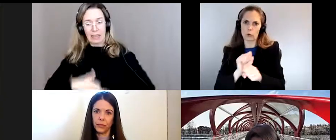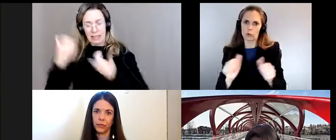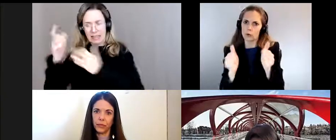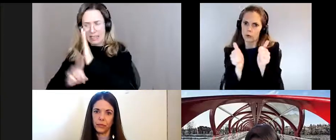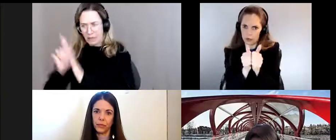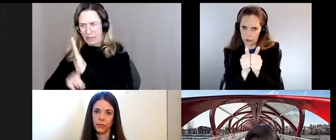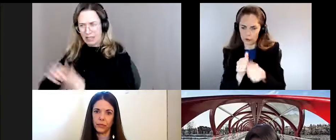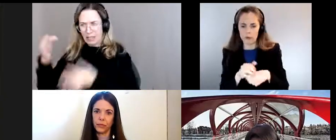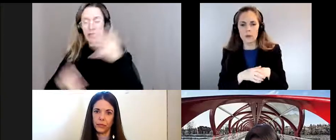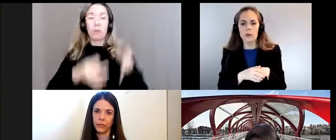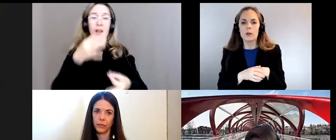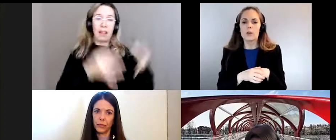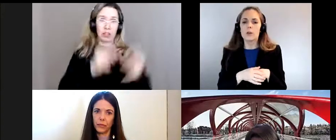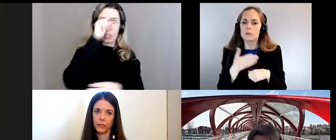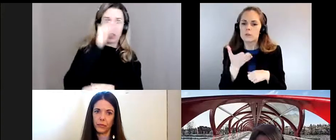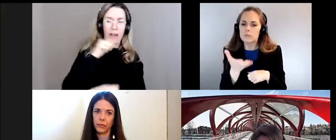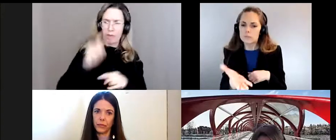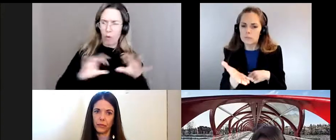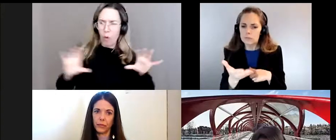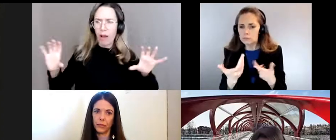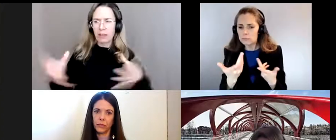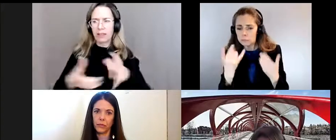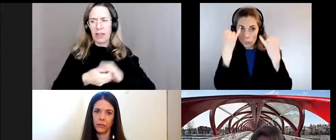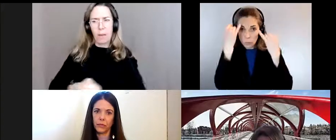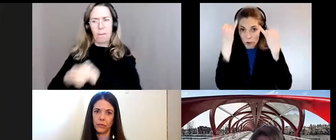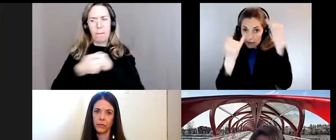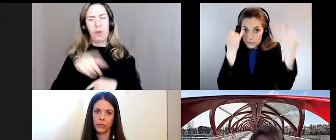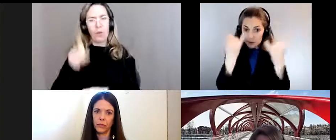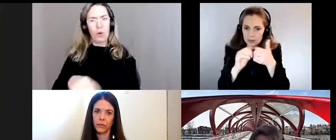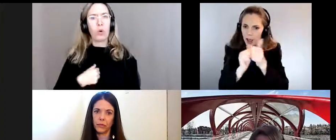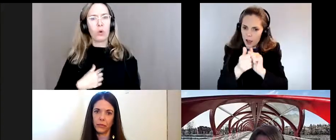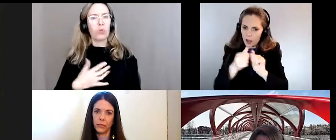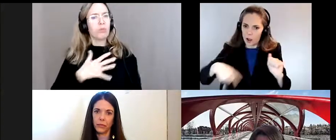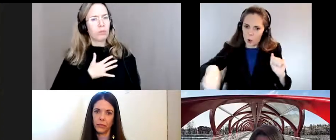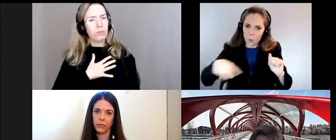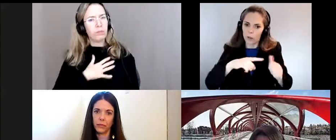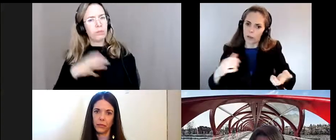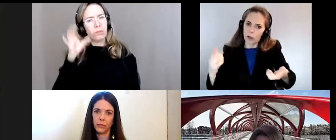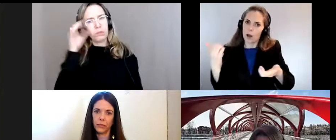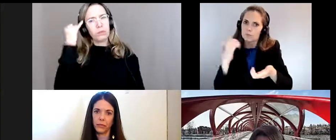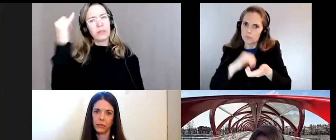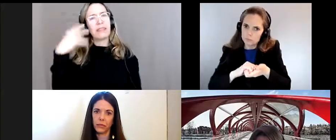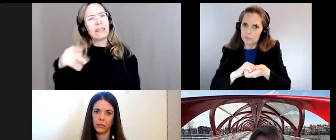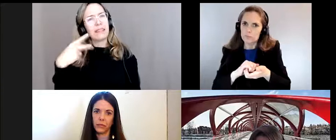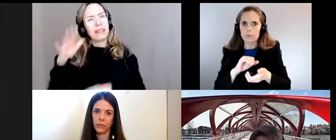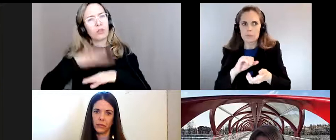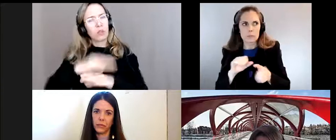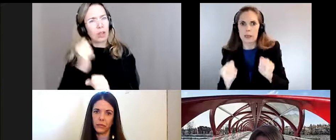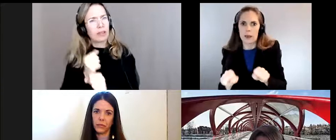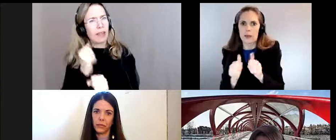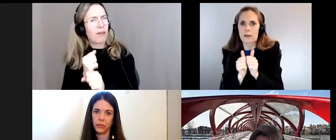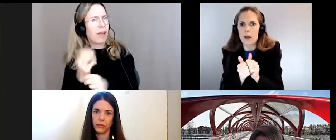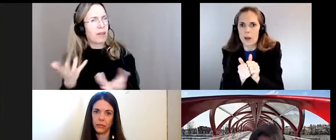justice genrée qu'on doit travailler ensemble j'aimerais entendre entendre des idées au sujet de ce travail